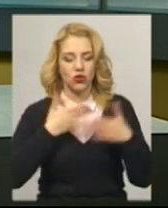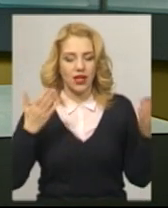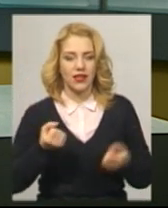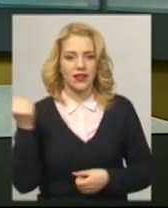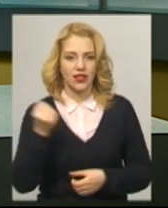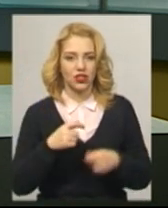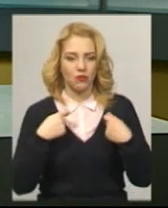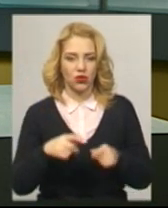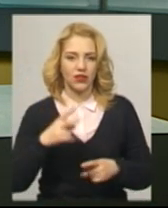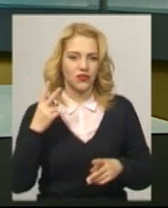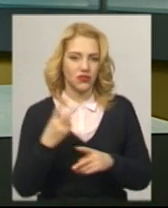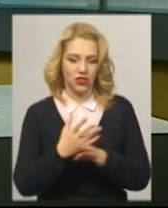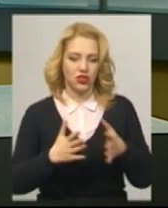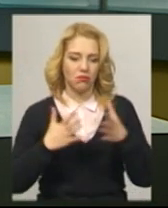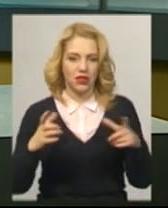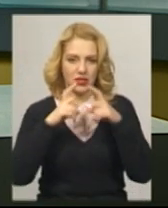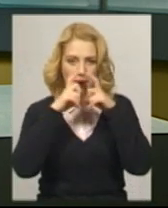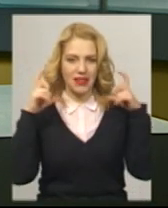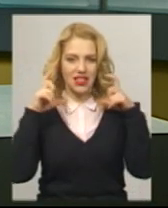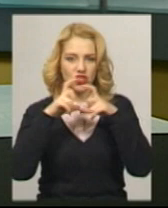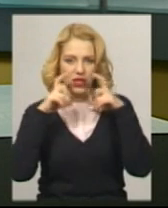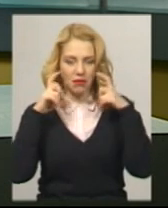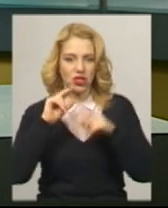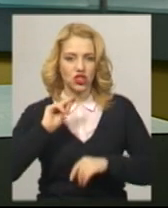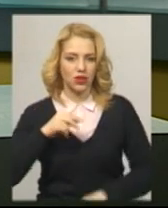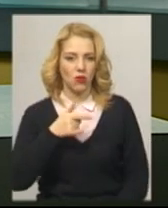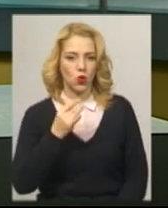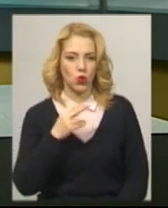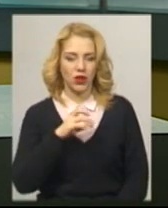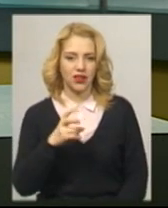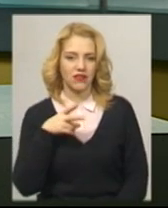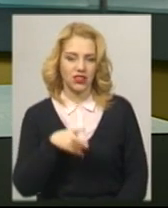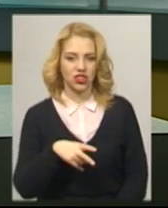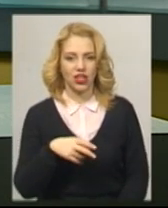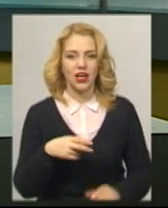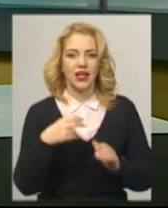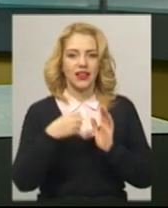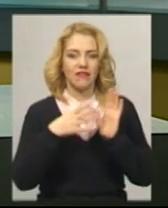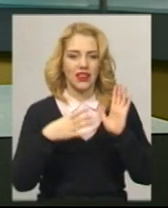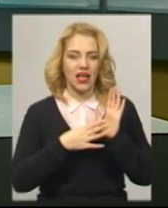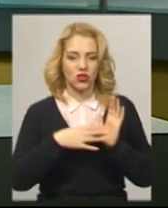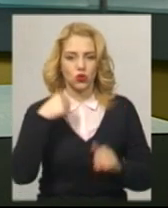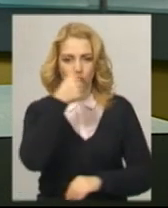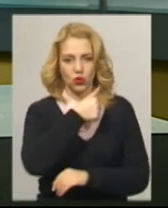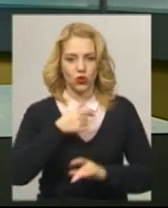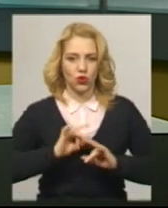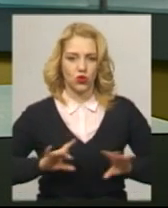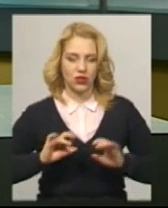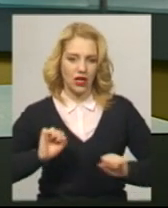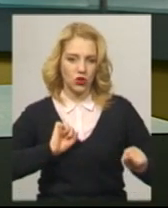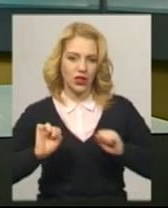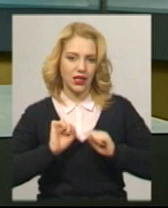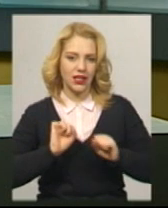вдвічі більше медичних масок, аніж за увесь грудень 2019 року, каже керівниця мережі комунальних аптек обласного